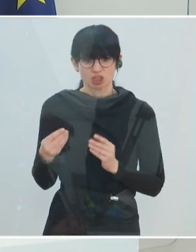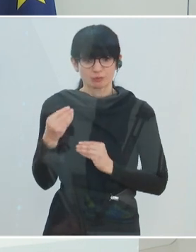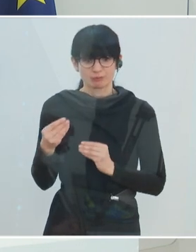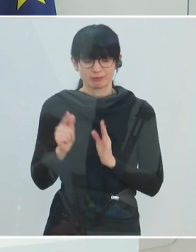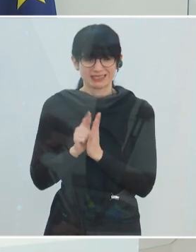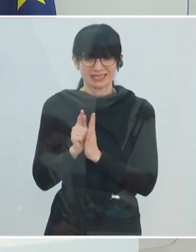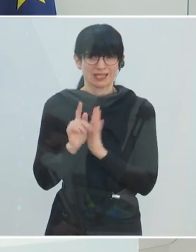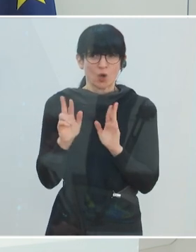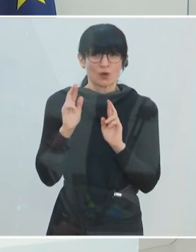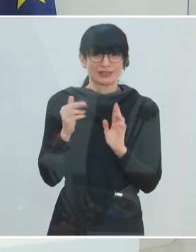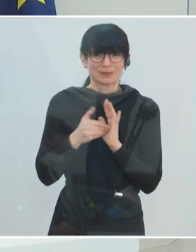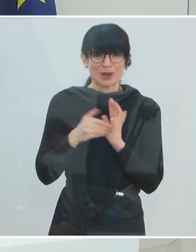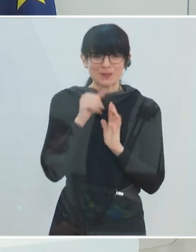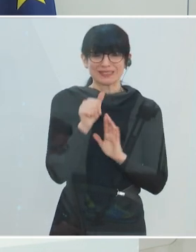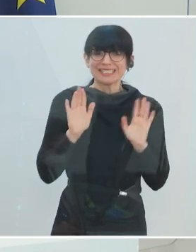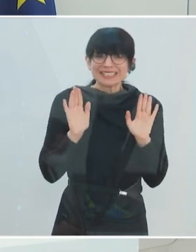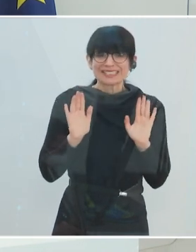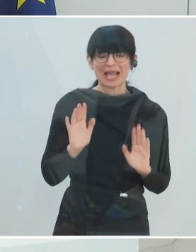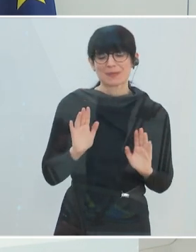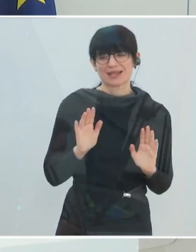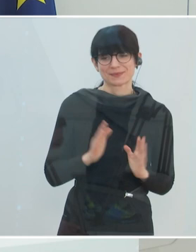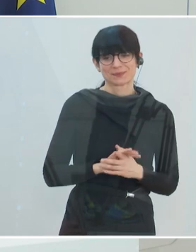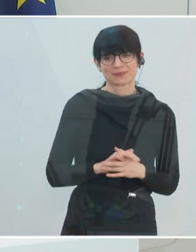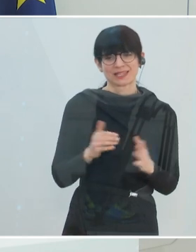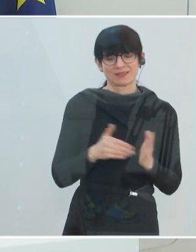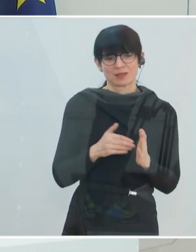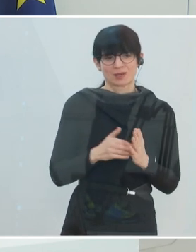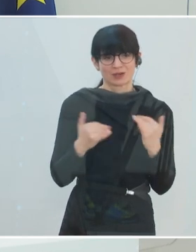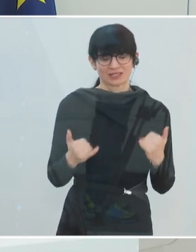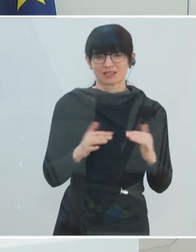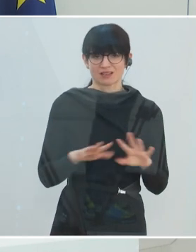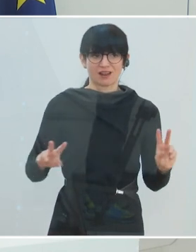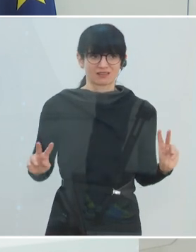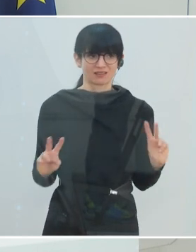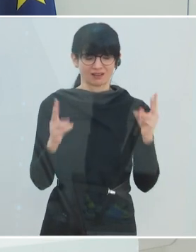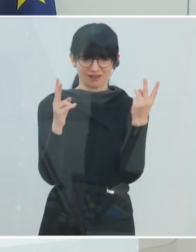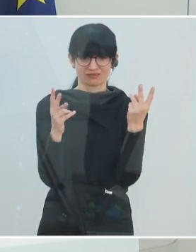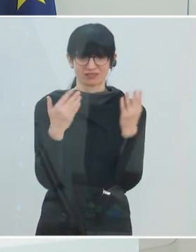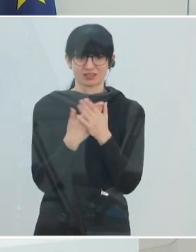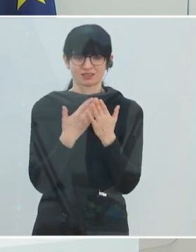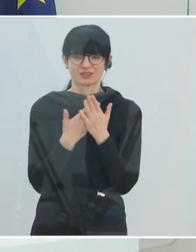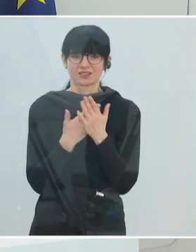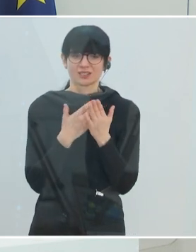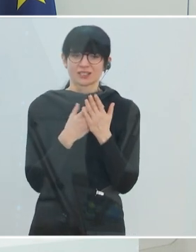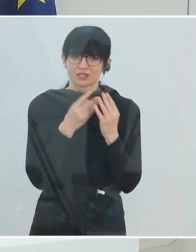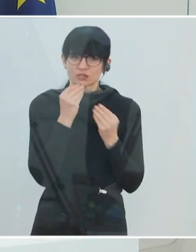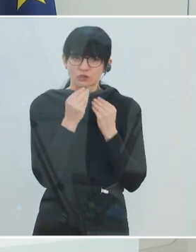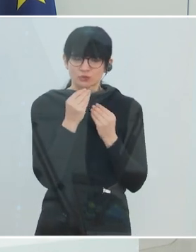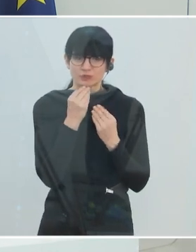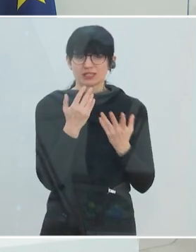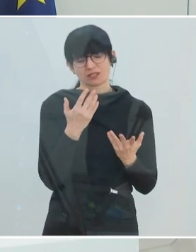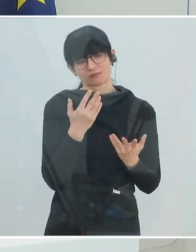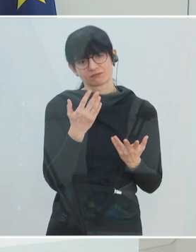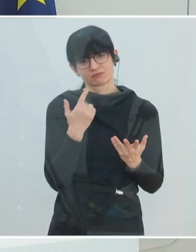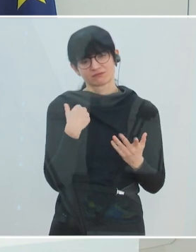werden. Aber es wird schon auf uns zukommen. Und wir brauchen jetzt alle Kraft, um dieses Spiel letztlich,